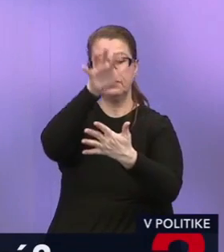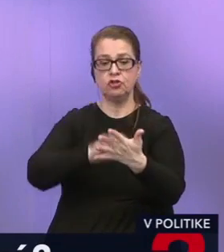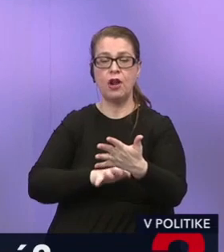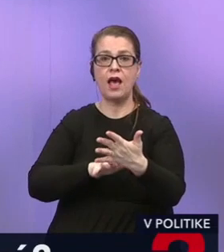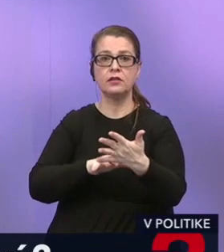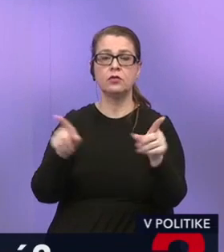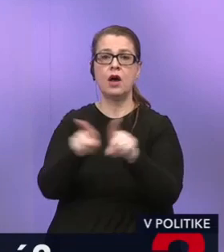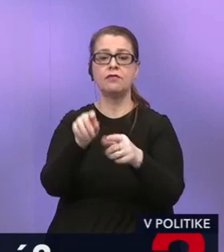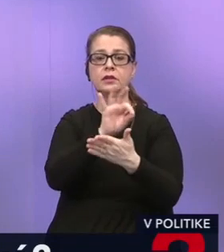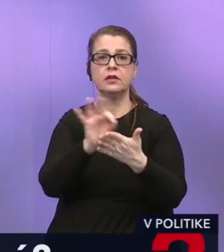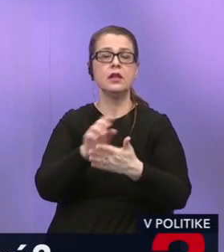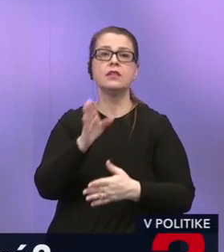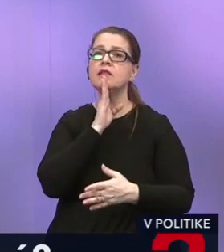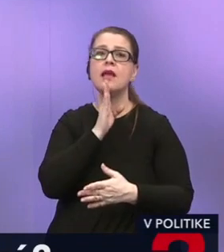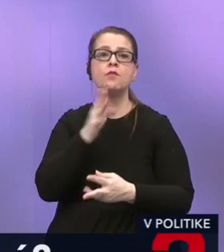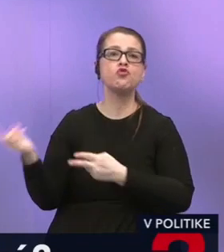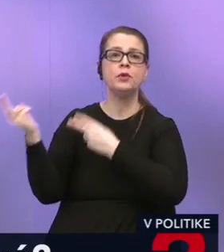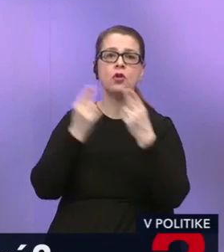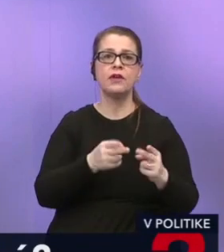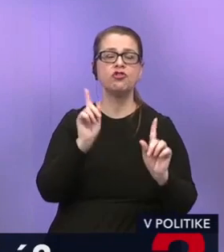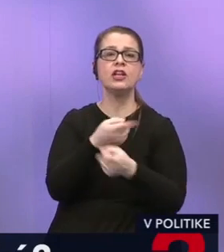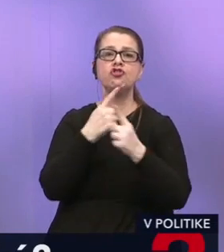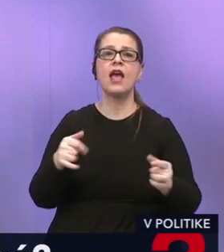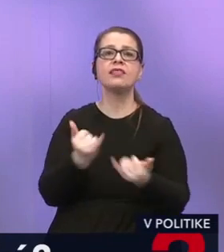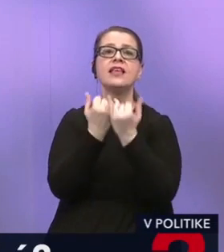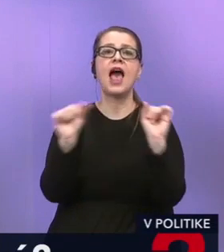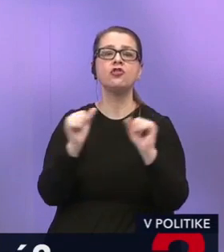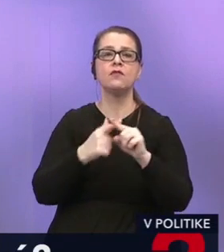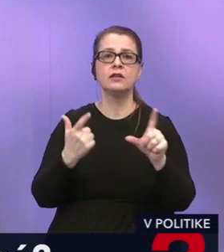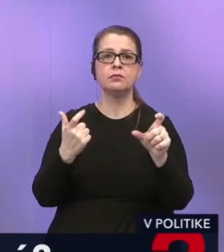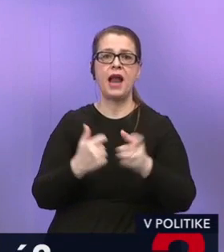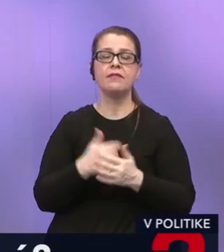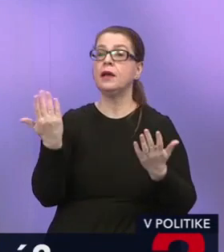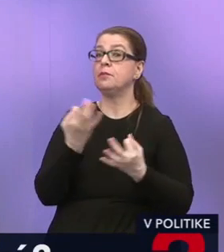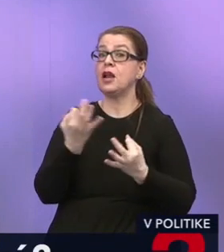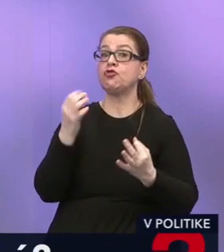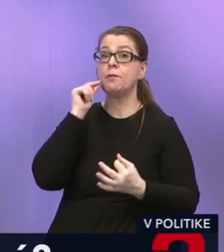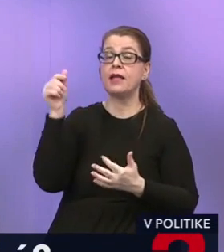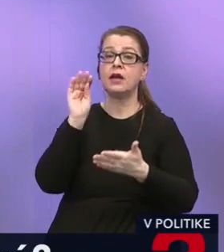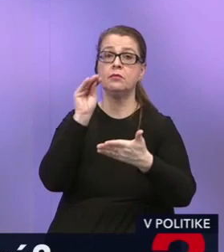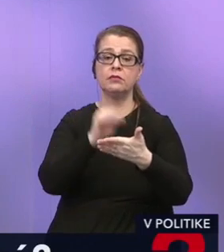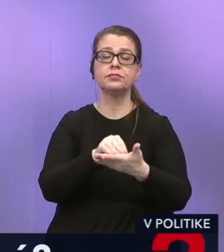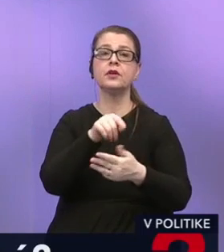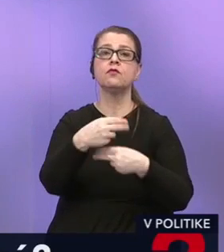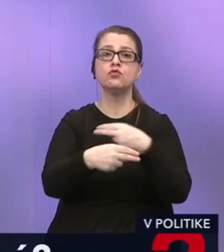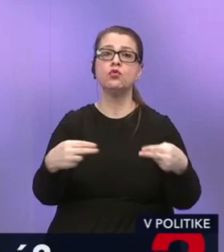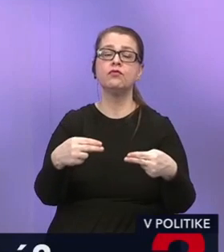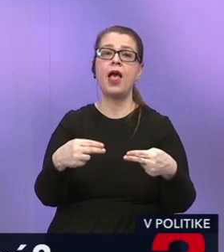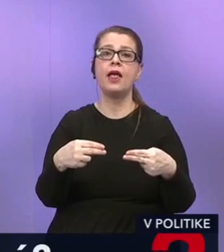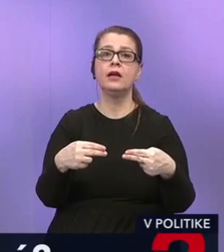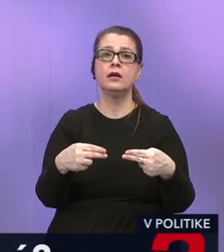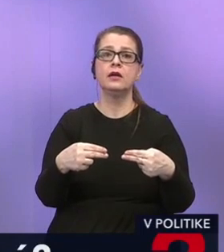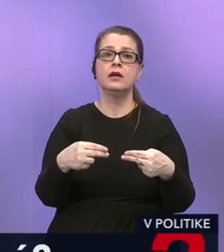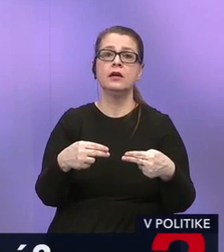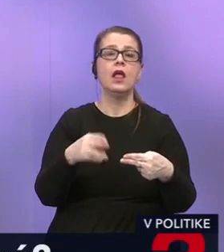explicitne, že nemôžu byť dovážané žiadne jadrové zbráne. Prečo napríklad majú maďari zadefinované v tejto zmluve, že